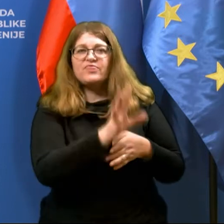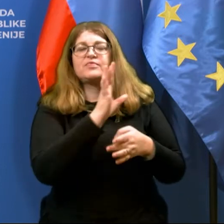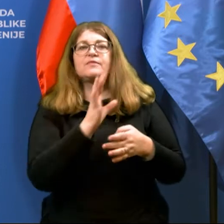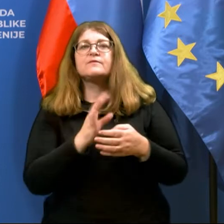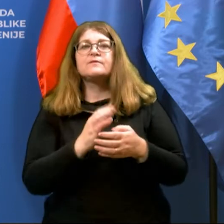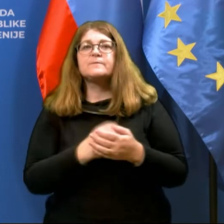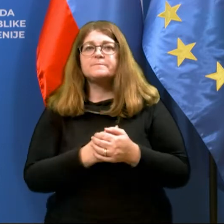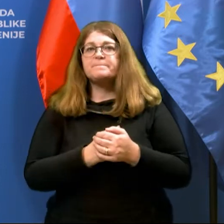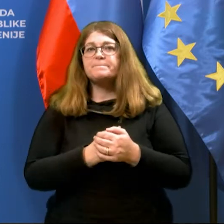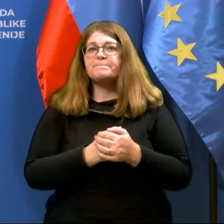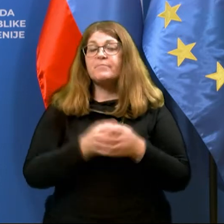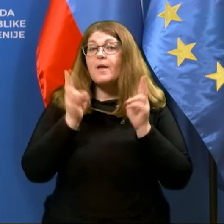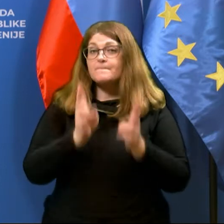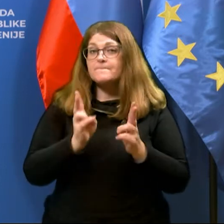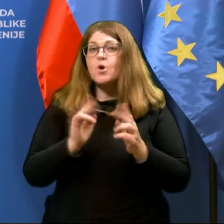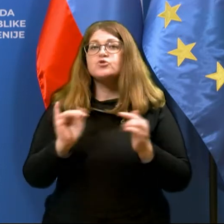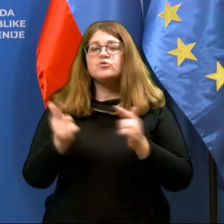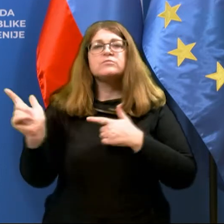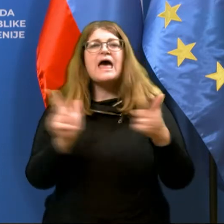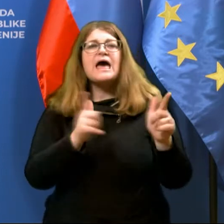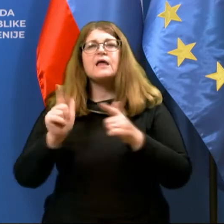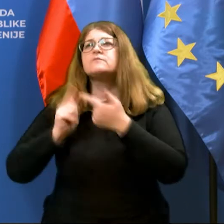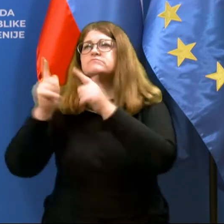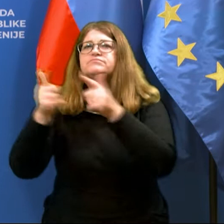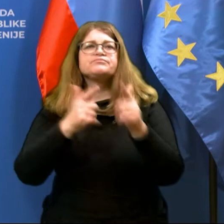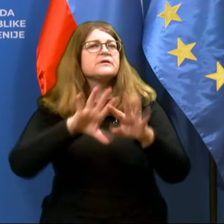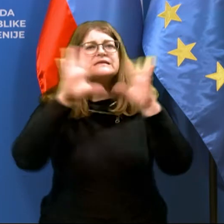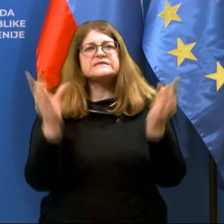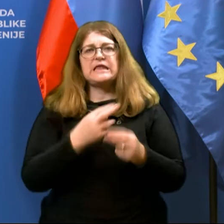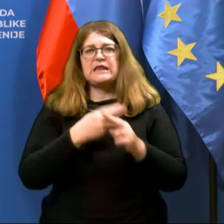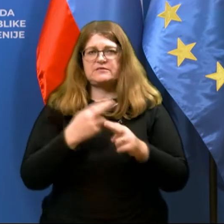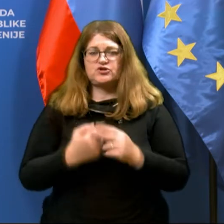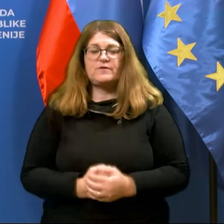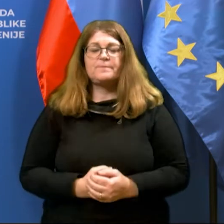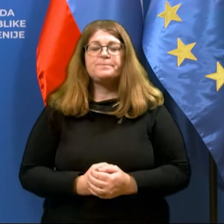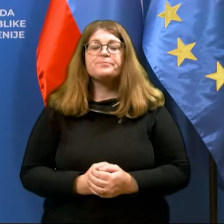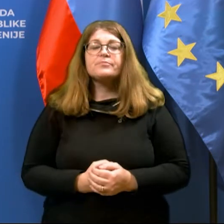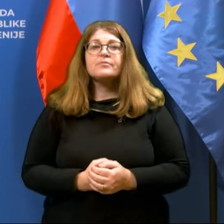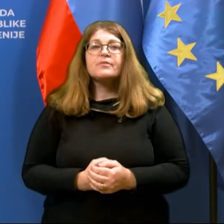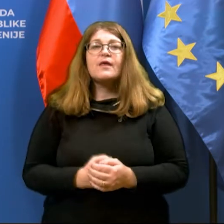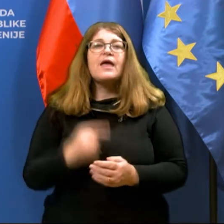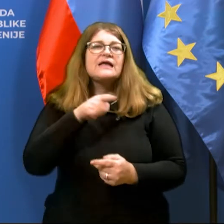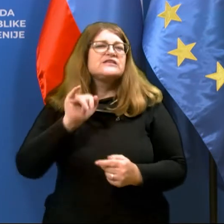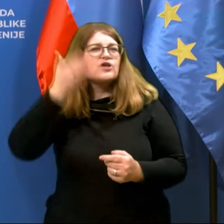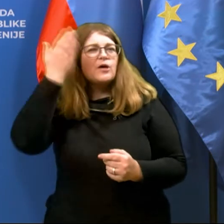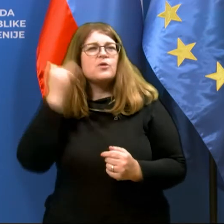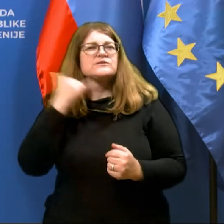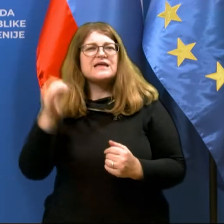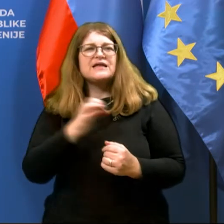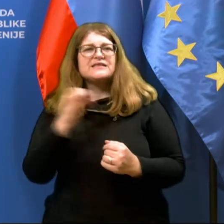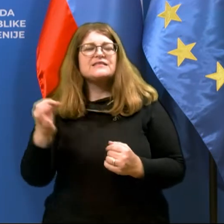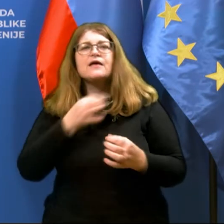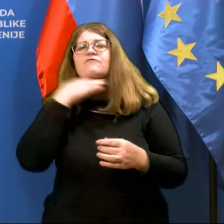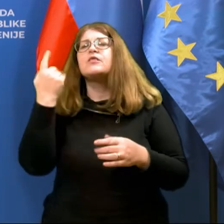možno se je rekreirati po celotni državi. Torej tisto, kar je bilo v zadnjih dneh, kar nekrat